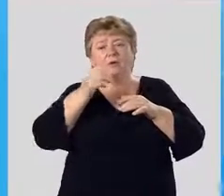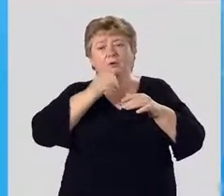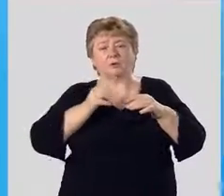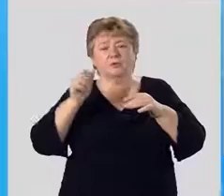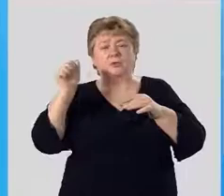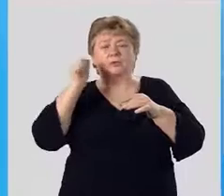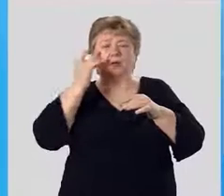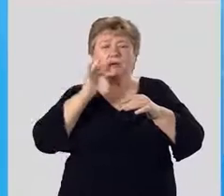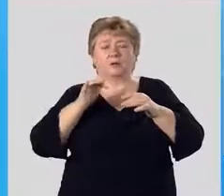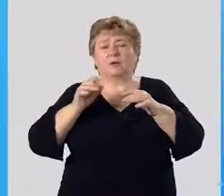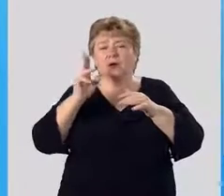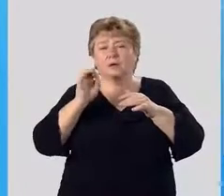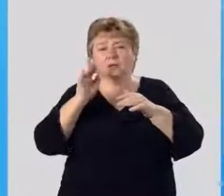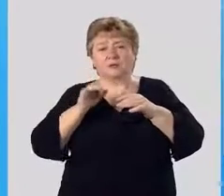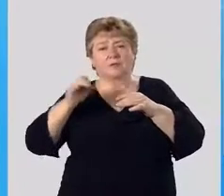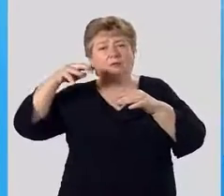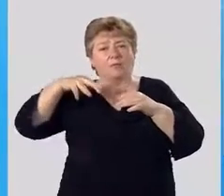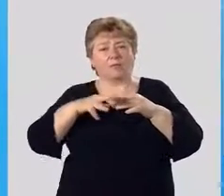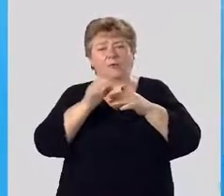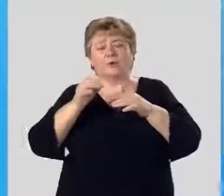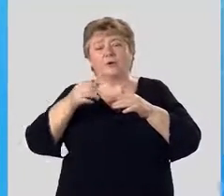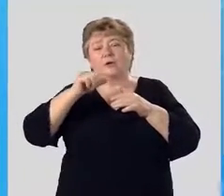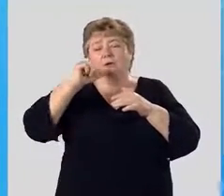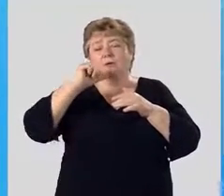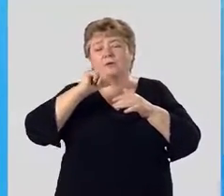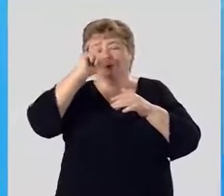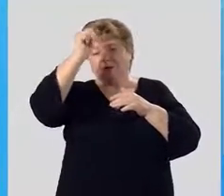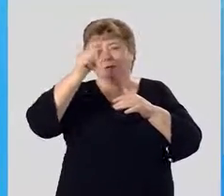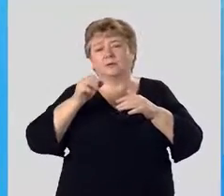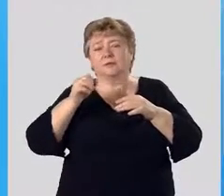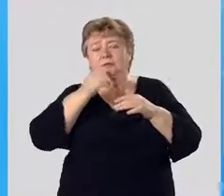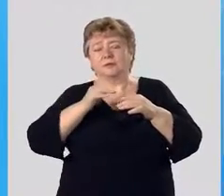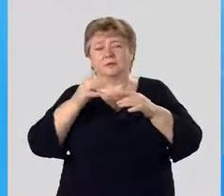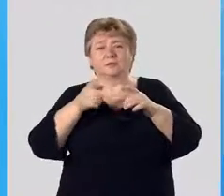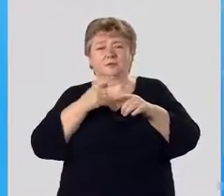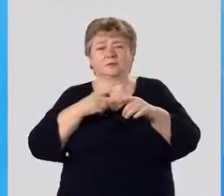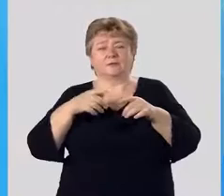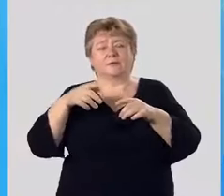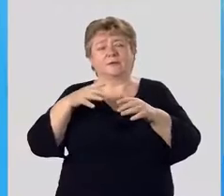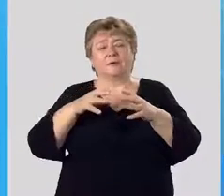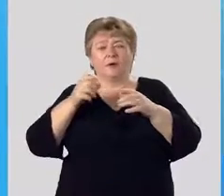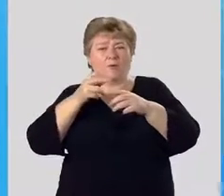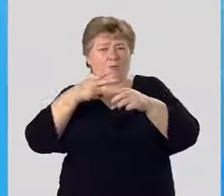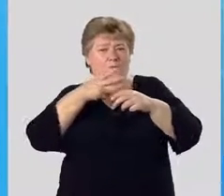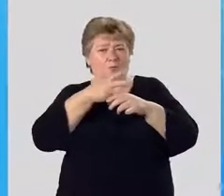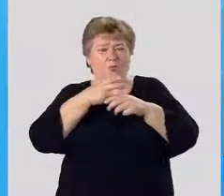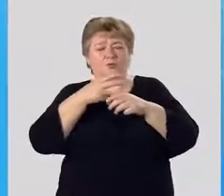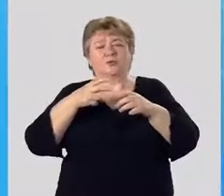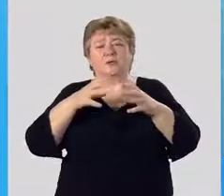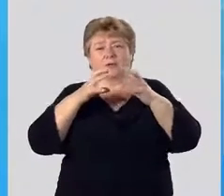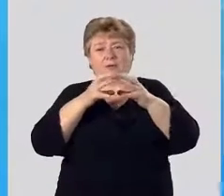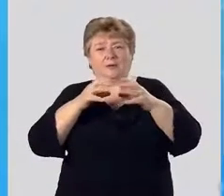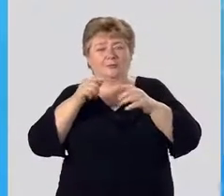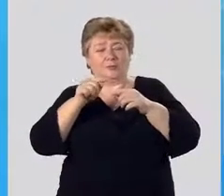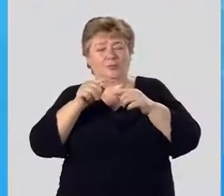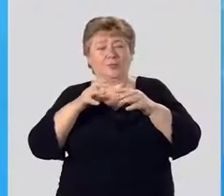Америки, на островах Карибского моря и в Южной Индии. Это дерево еще называют деревом пушечных ядер из-за его плодов.